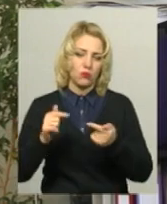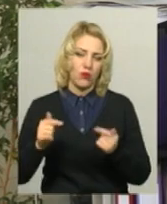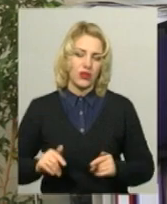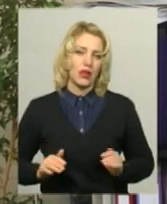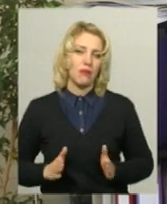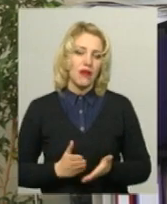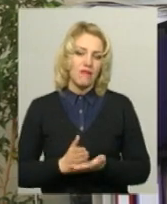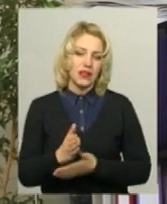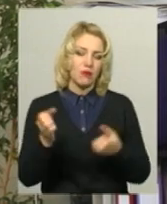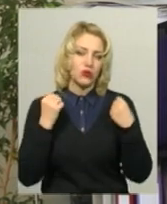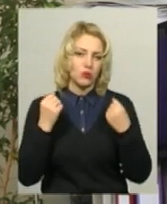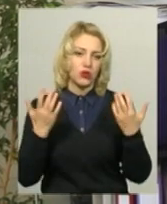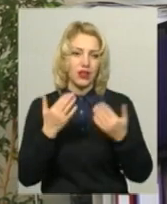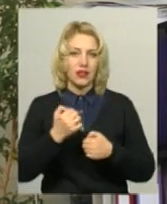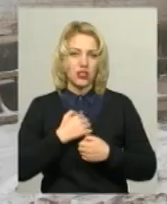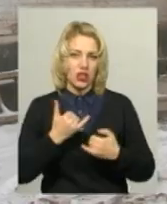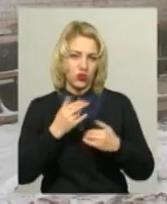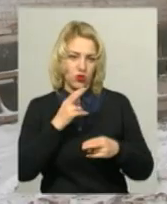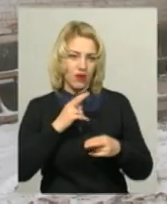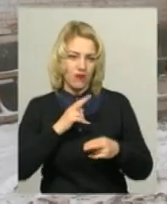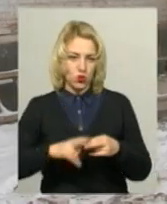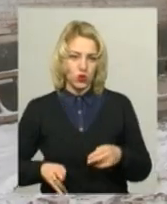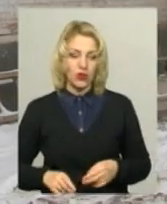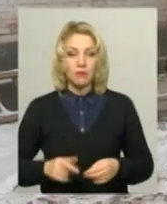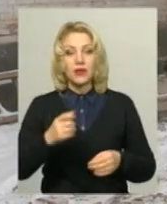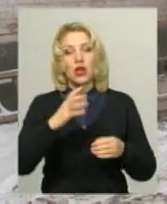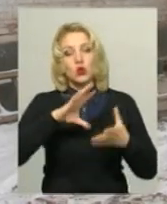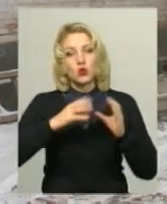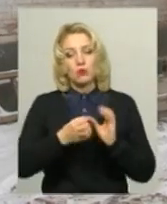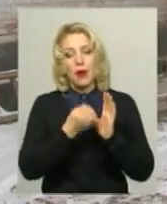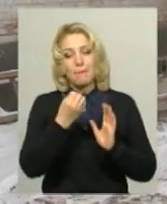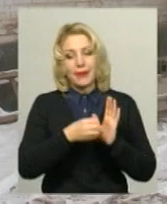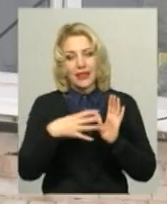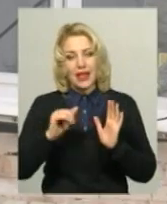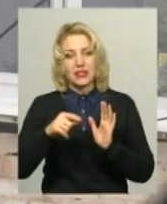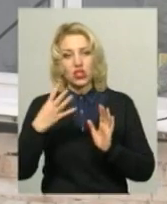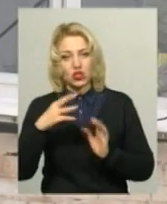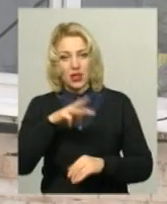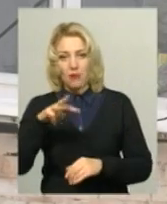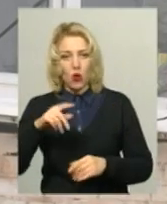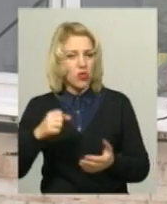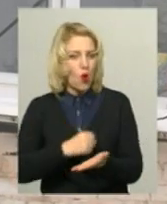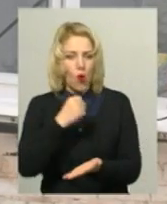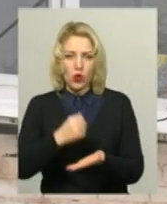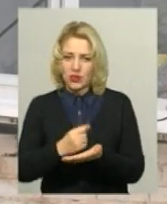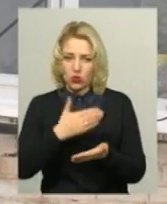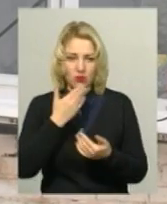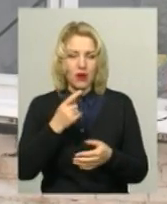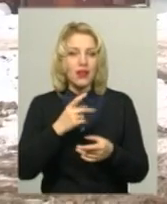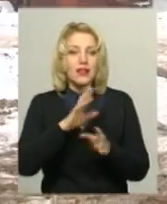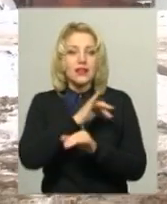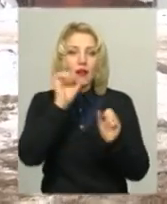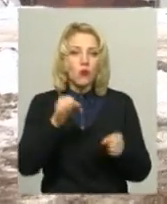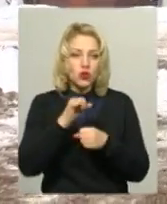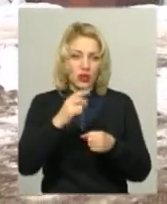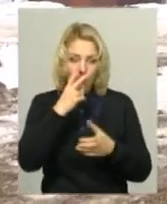спорту, які, на жаль, сьогодні в них відсутні. Сума 15,4 млн грн не остаточна, адже неможливо передбачити усі витрати,